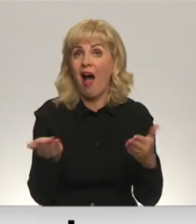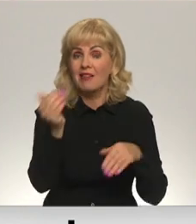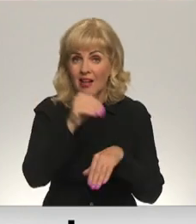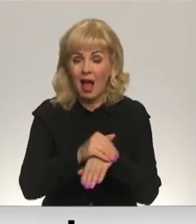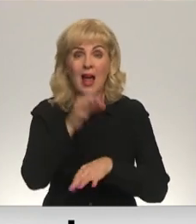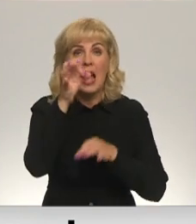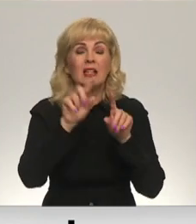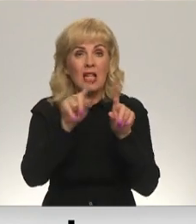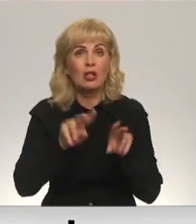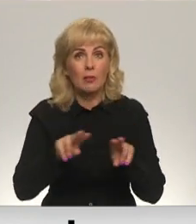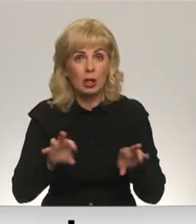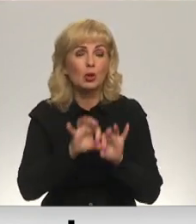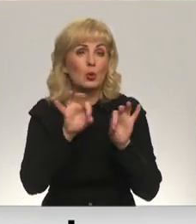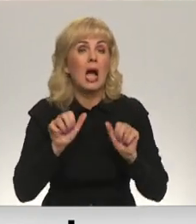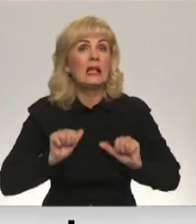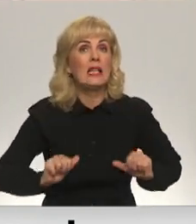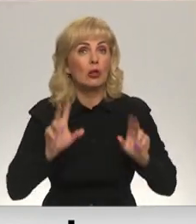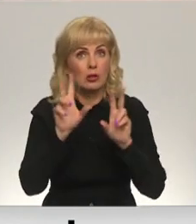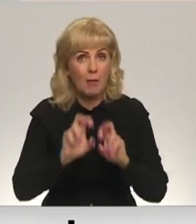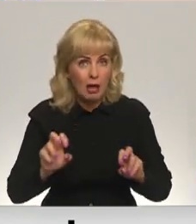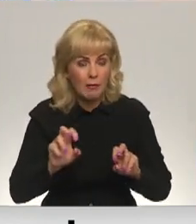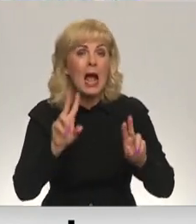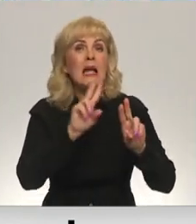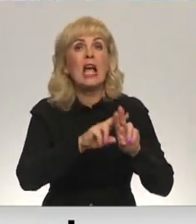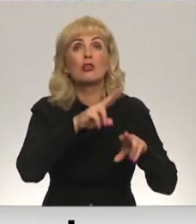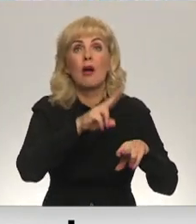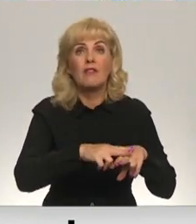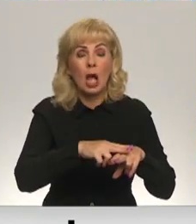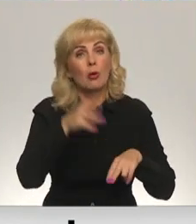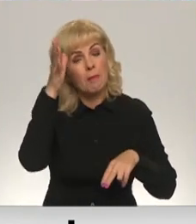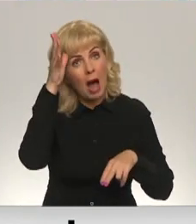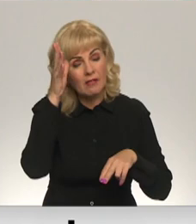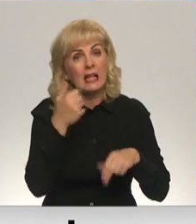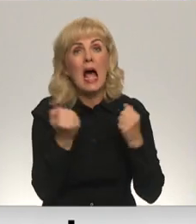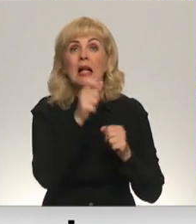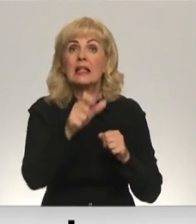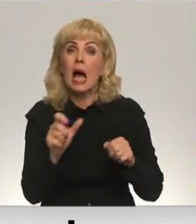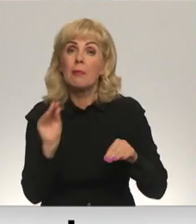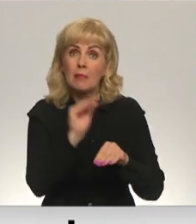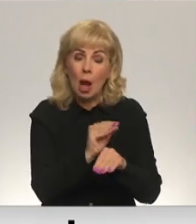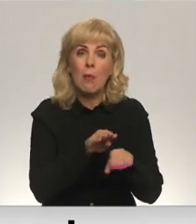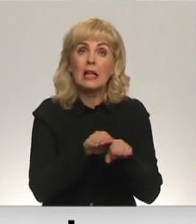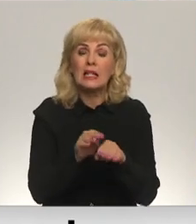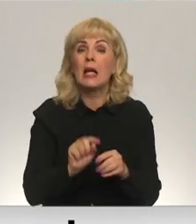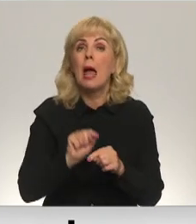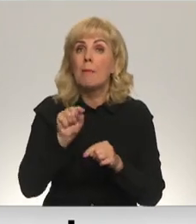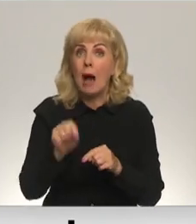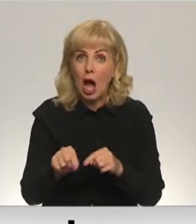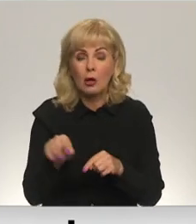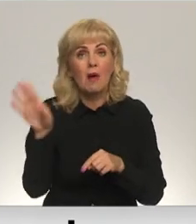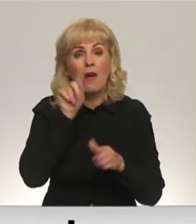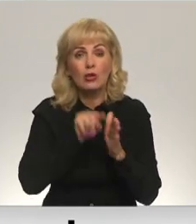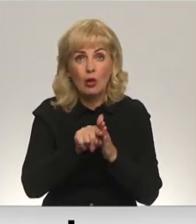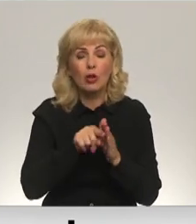ministrija jau uzsākusi dienestu pārbaudi par ieslodzījumu vietu pārvaldes darbinieku piemaksām. Līdzīgus pārkāpums valsts kontroli atklājus arī